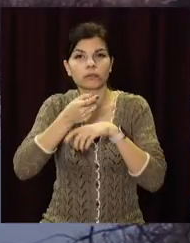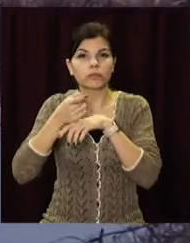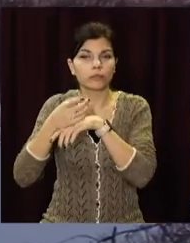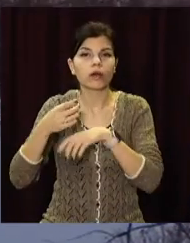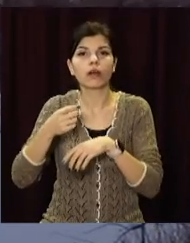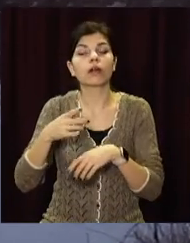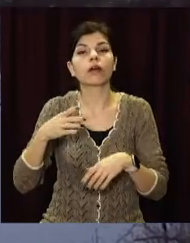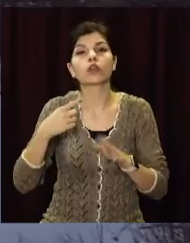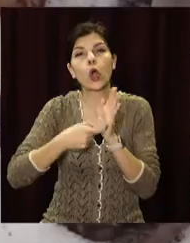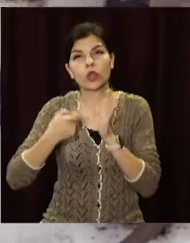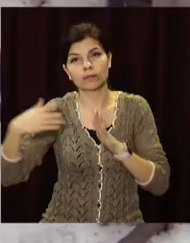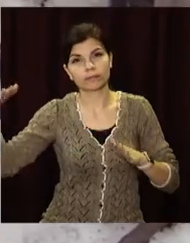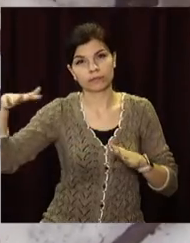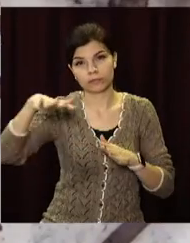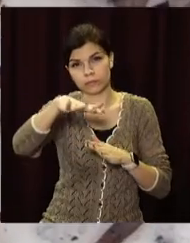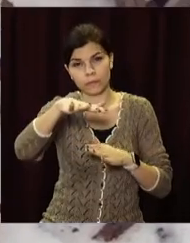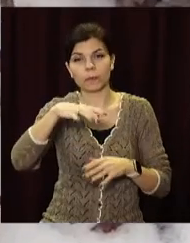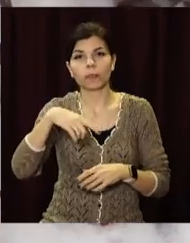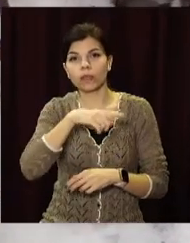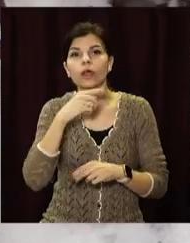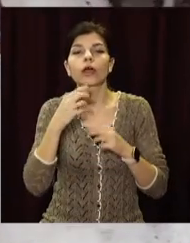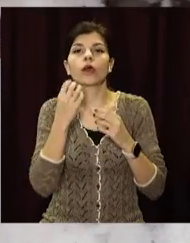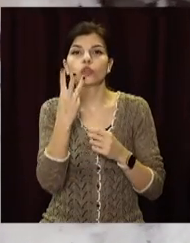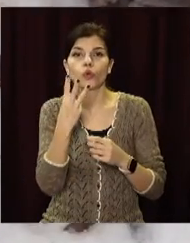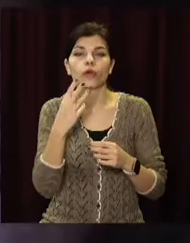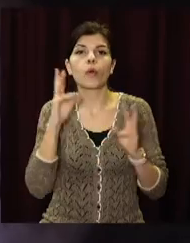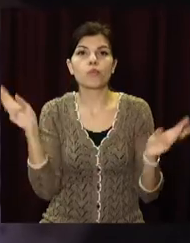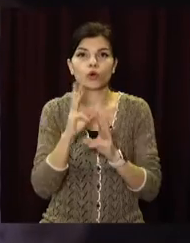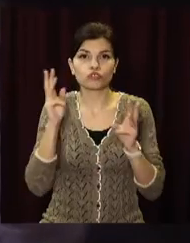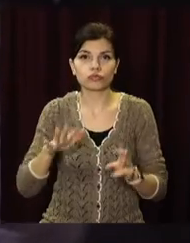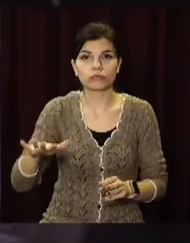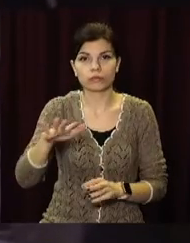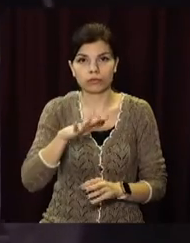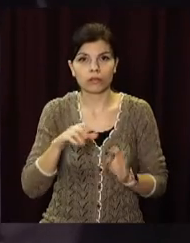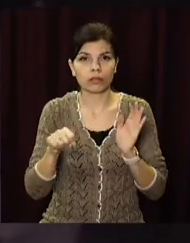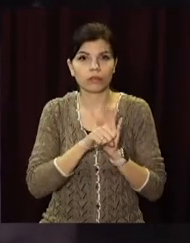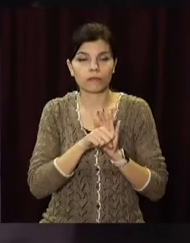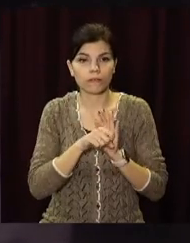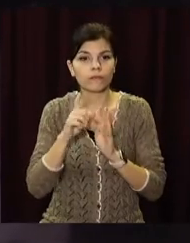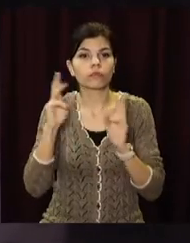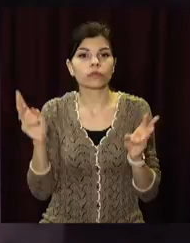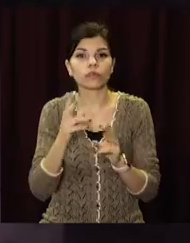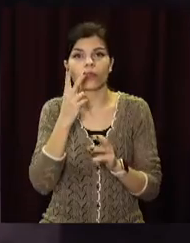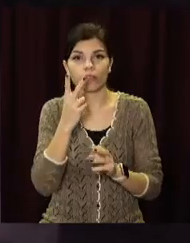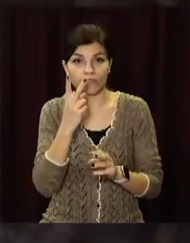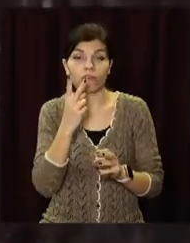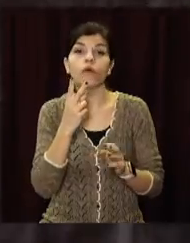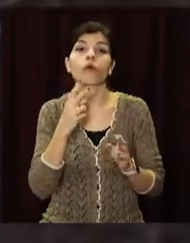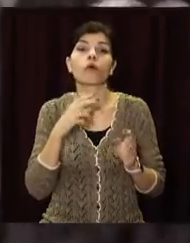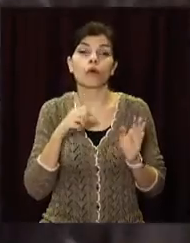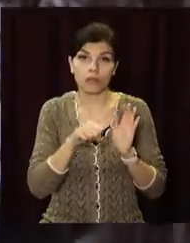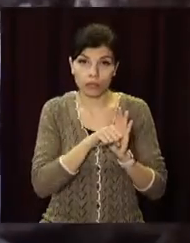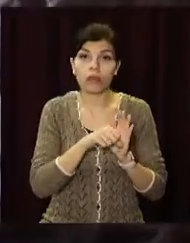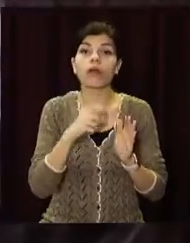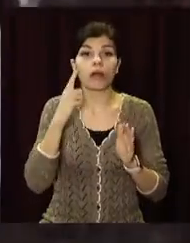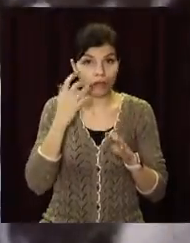Донецького напрямку. Троє загинули через пожежу у бліндажі вчора. Під горілою конструкцією знайшли тіла двох загиблих. Ще одного